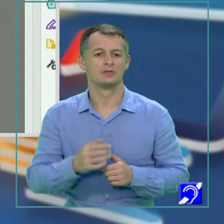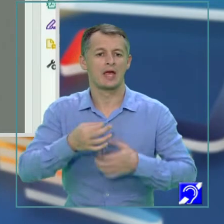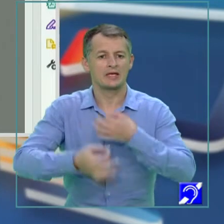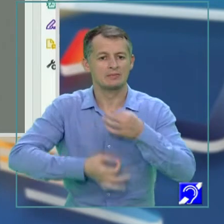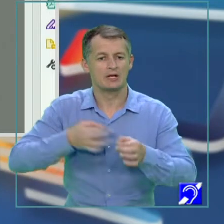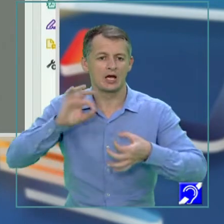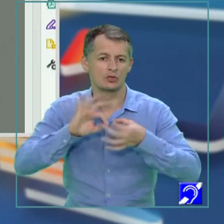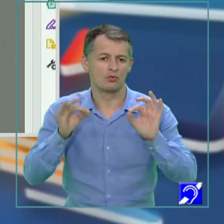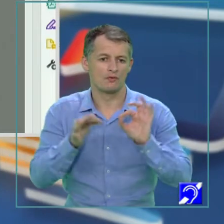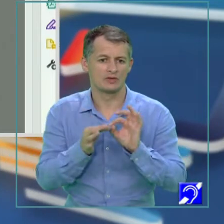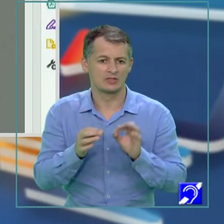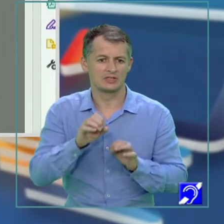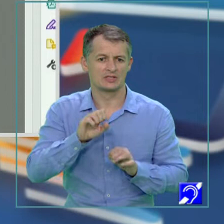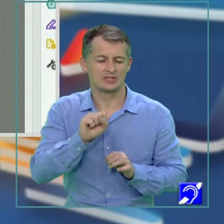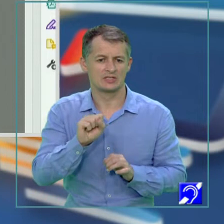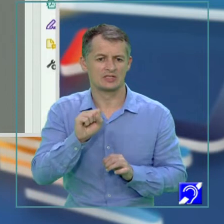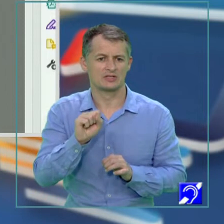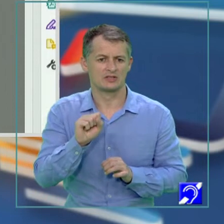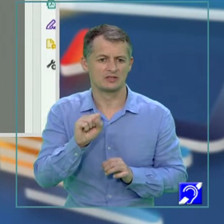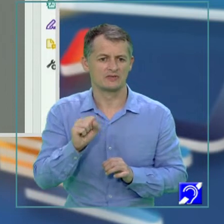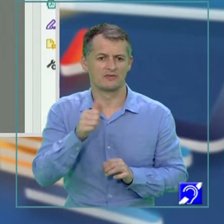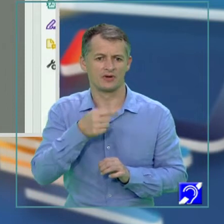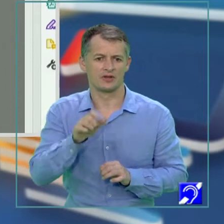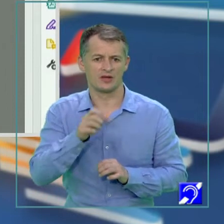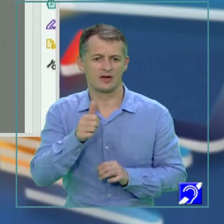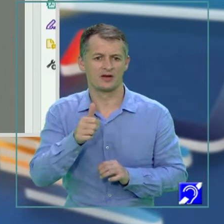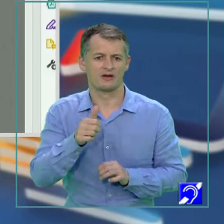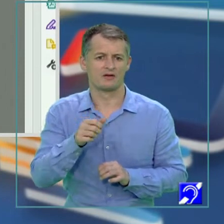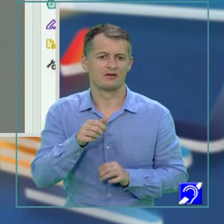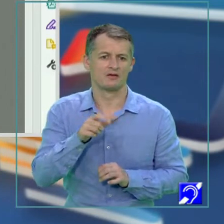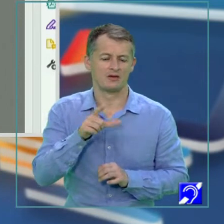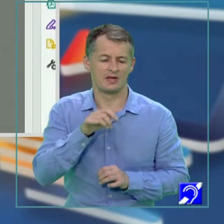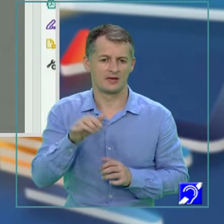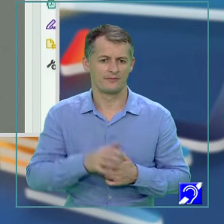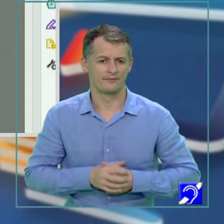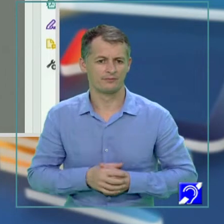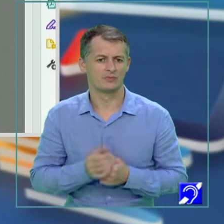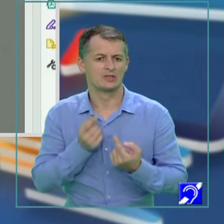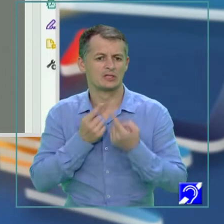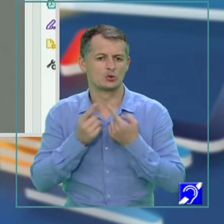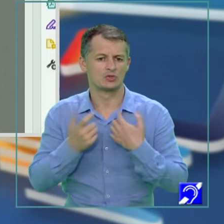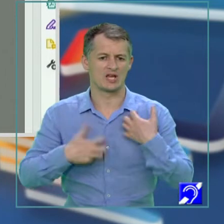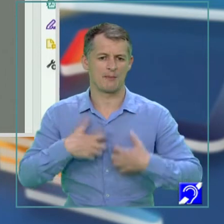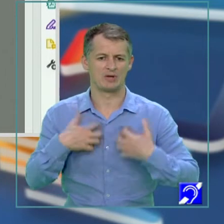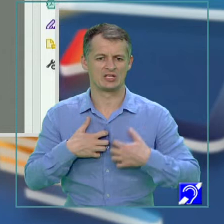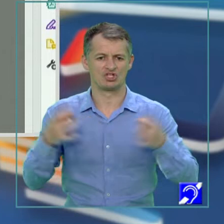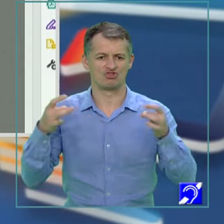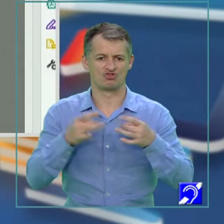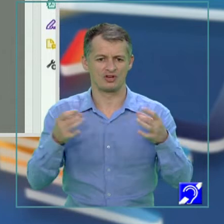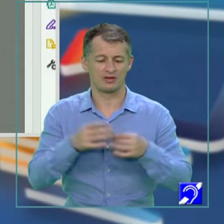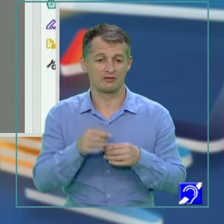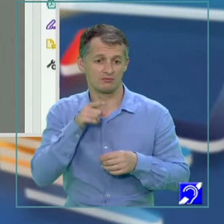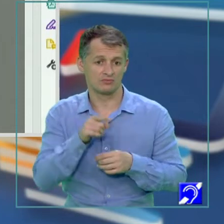cuvinte. Sfădălie este un regionalism desemnând discuția aprinsă, ceartă. Ni se explică